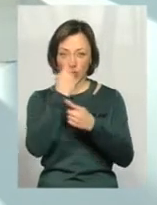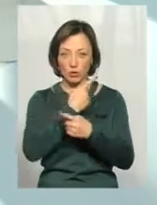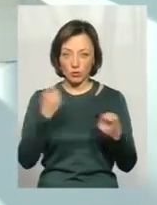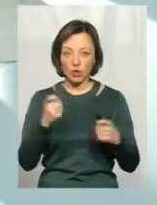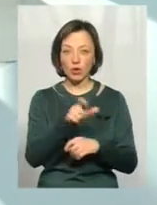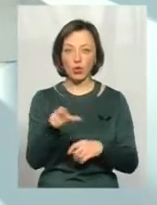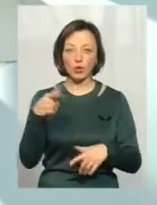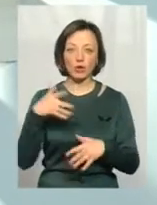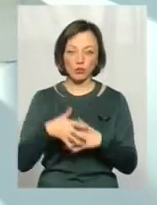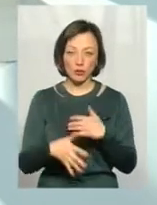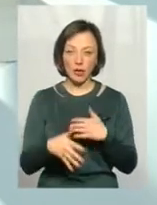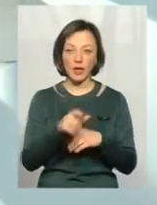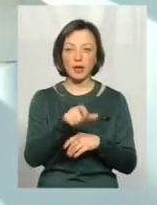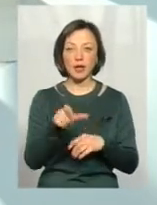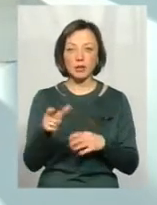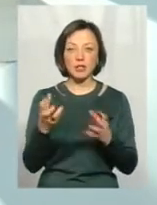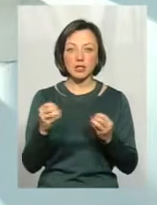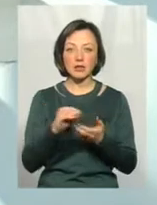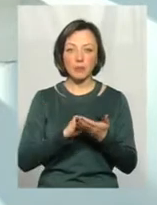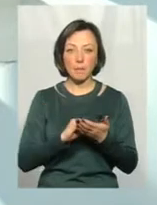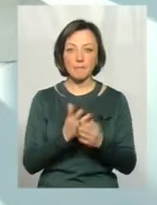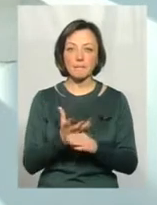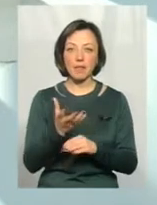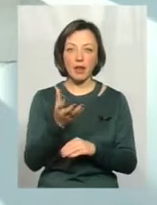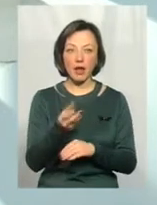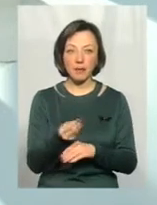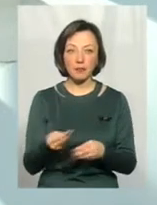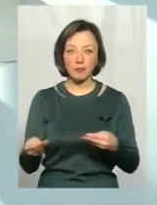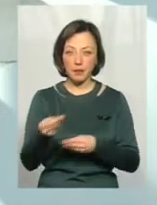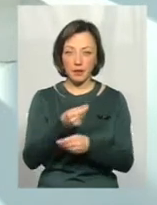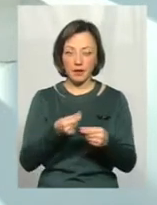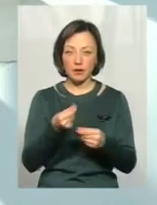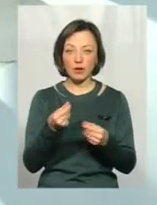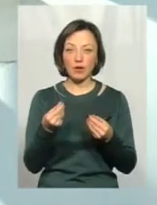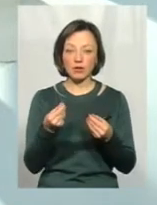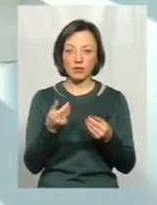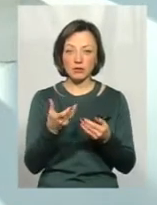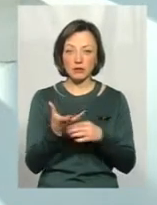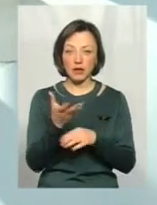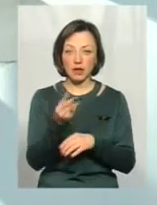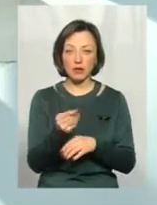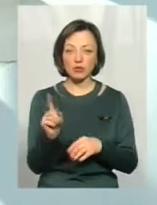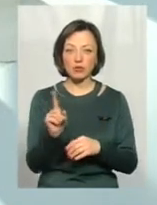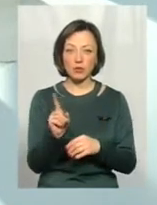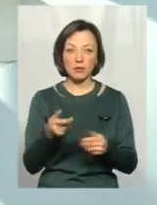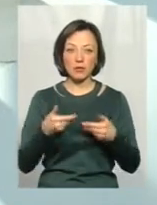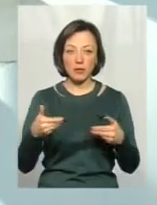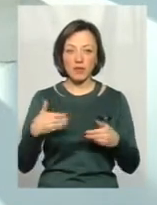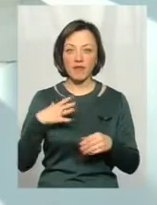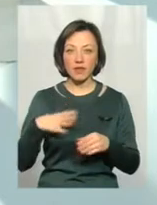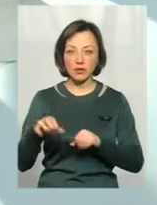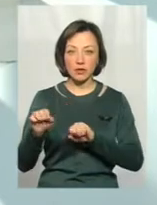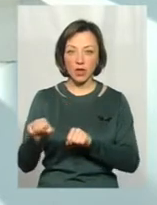люди це розуміють. Люди, ще раз повторюю, платять, скидаються навіть свої кровні, ви платять для того, щоб ми вистояли